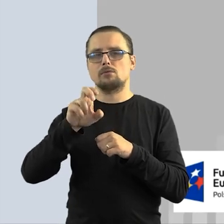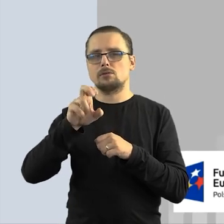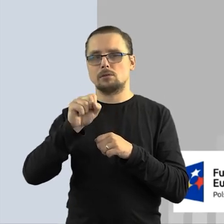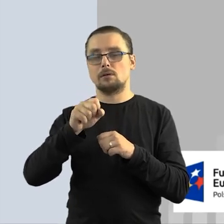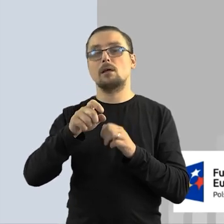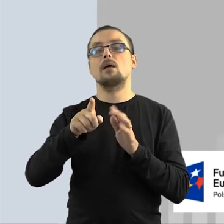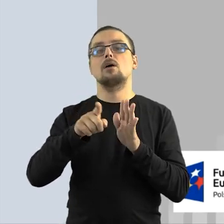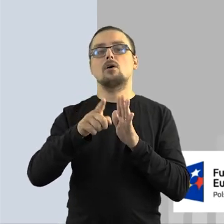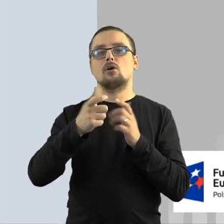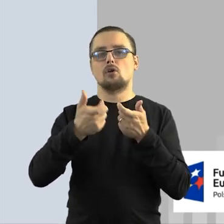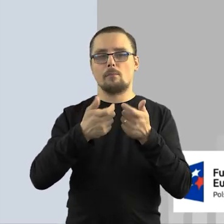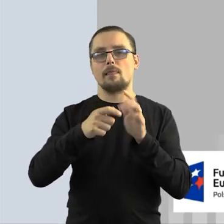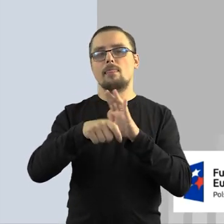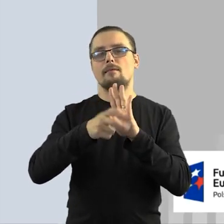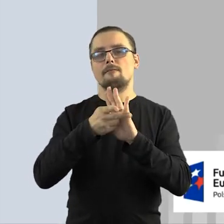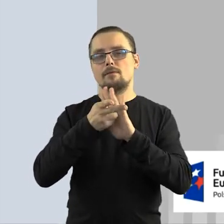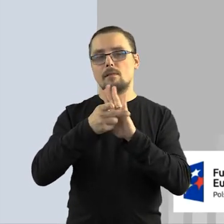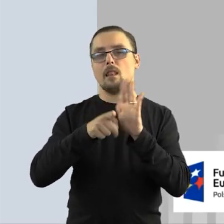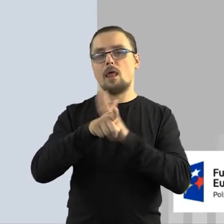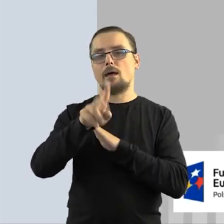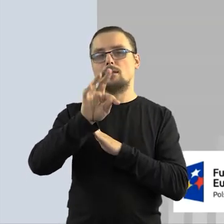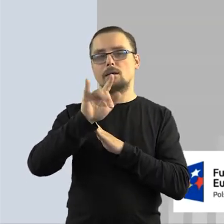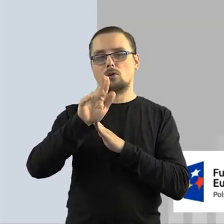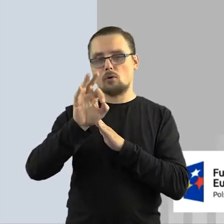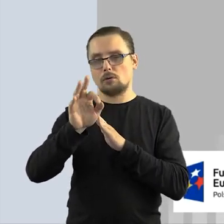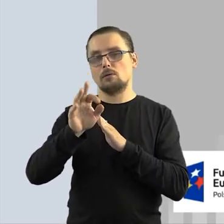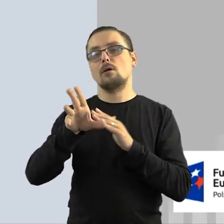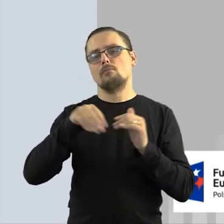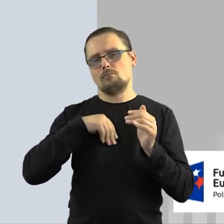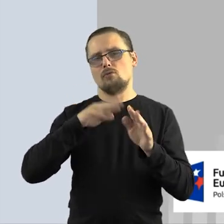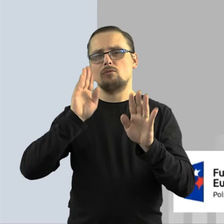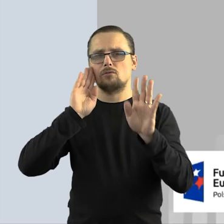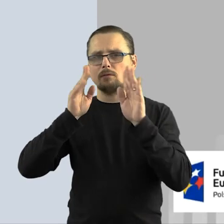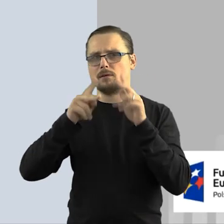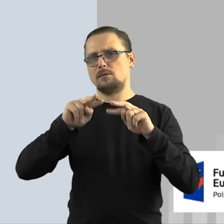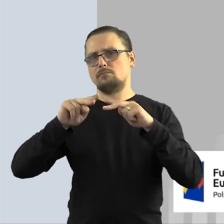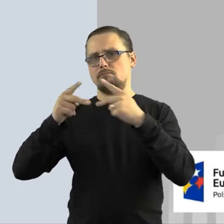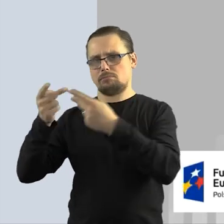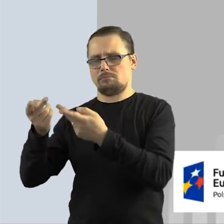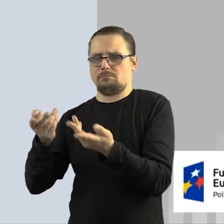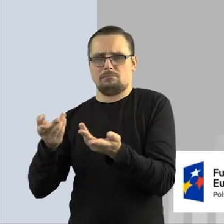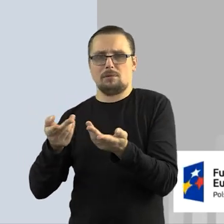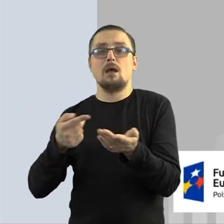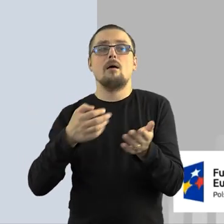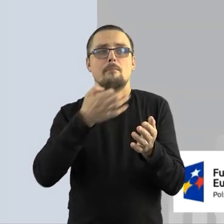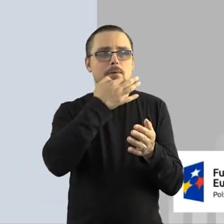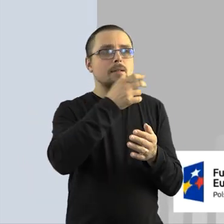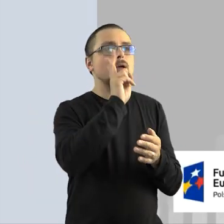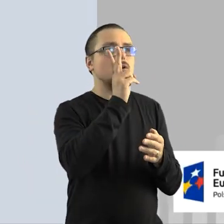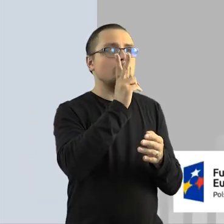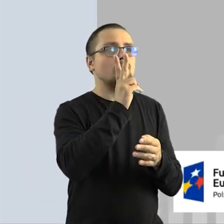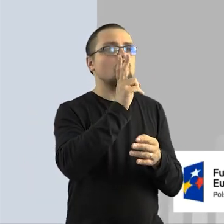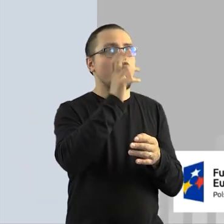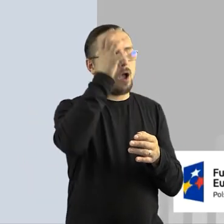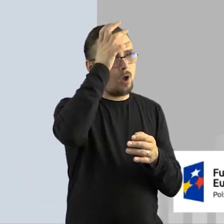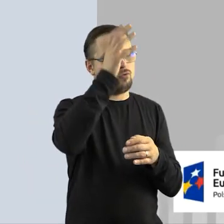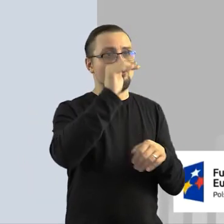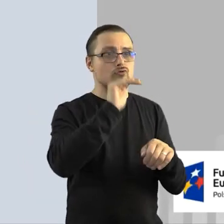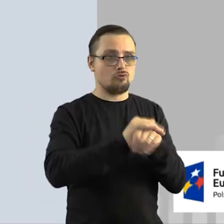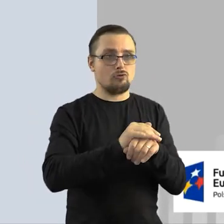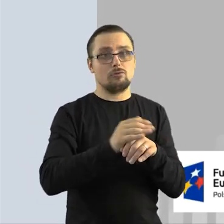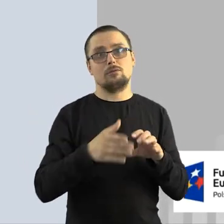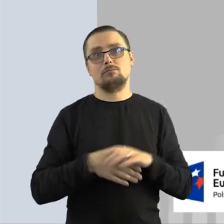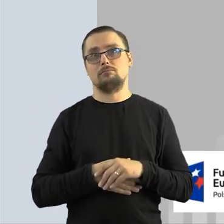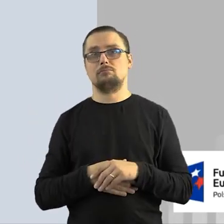nagraliśmy coś na TikToka, to nie znaczy, że nie możemy tego udostępnić na Facebooka. Tak bym powiedziała. Więc pytanie oczywiście o zgodę twórców nagrywających dany